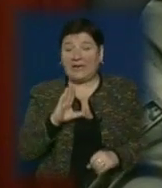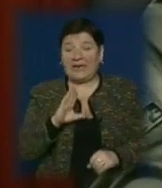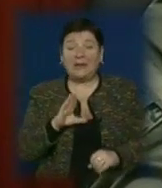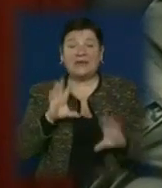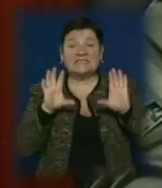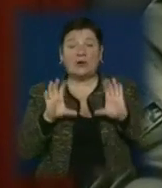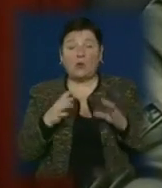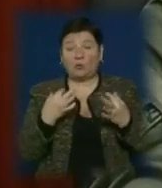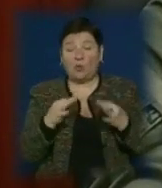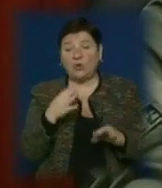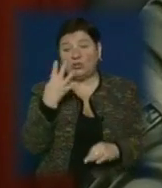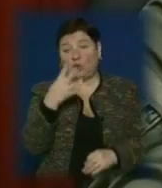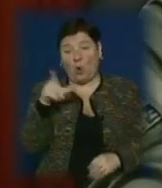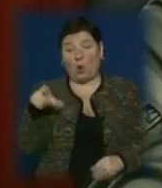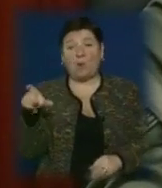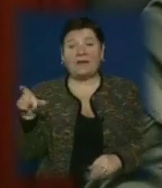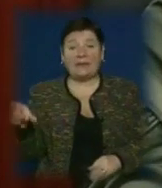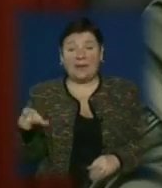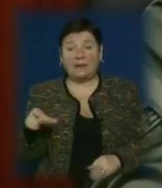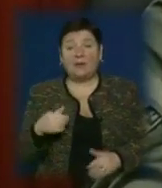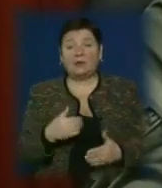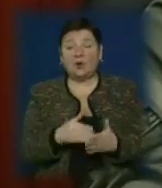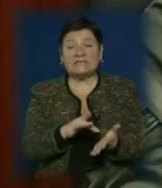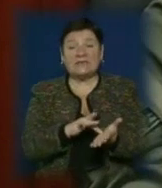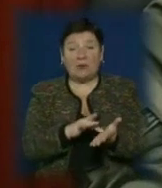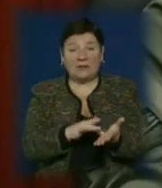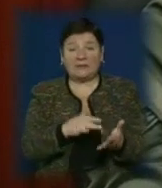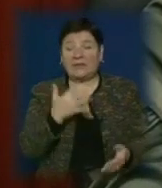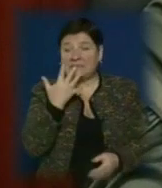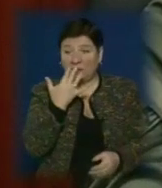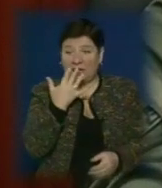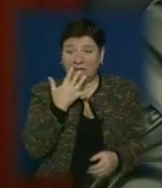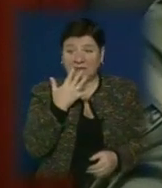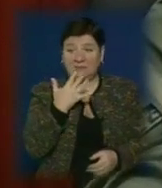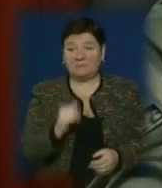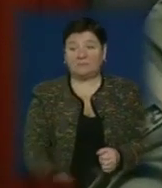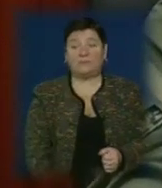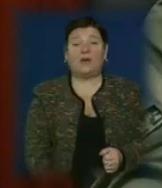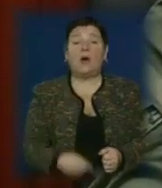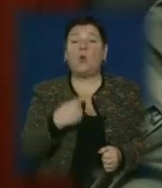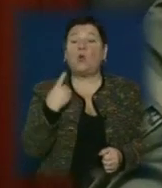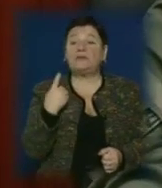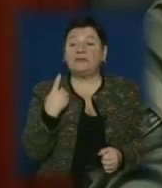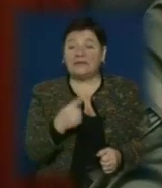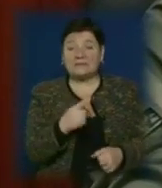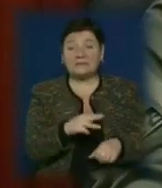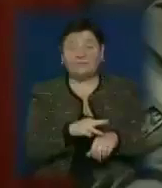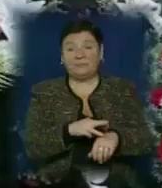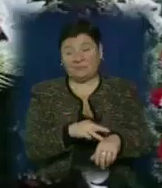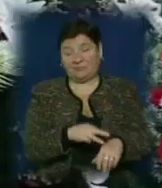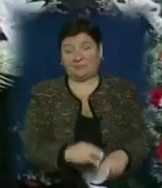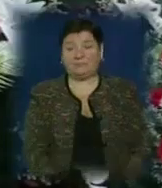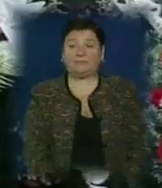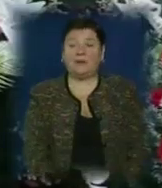позбавлення волі чотирьох громадян, до речі, ромської націоналісті, саме одним із підозрюваних за вбивство.